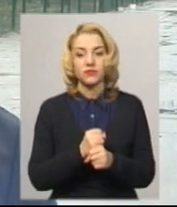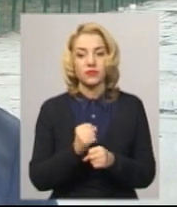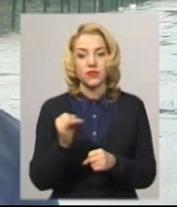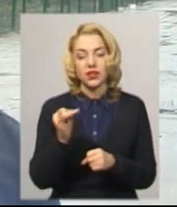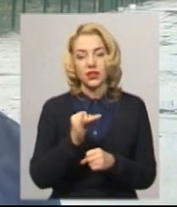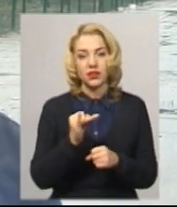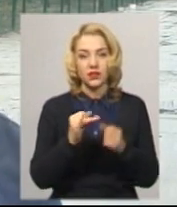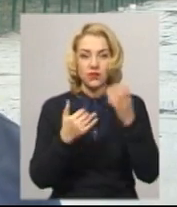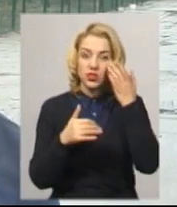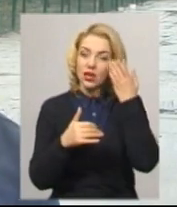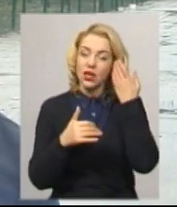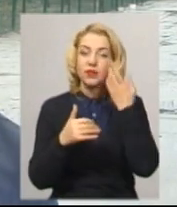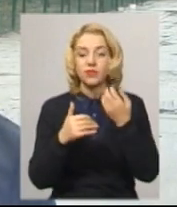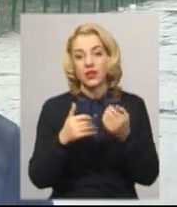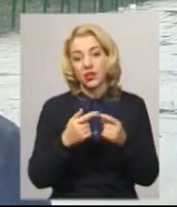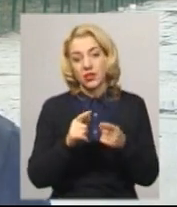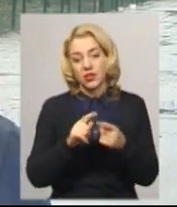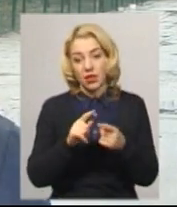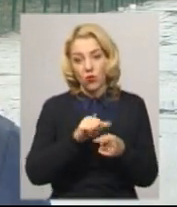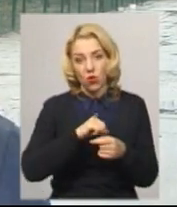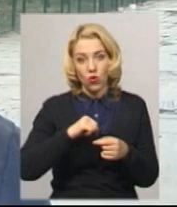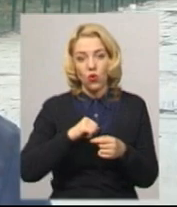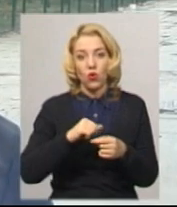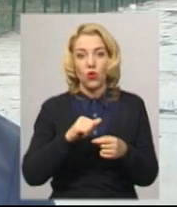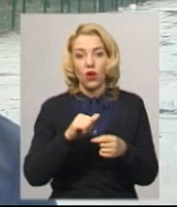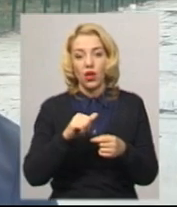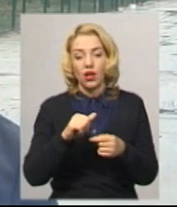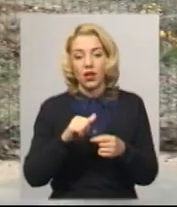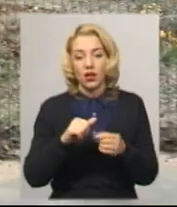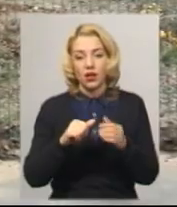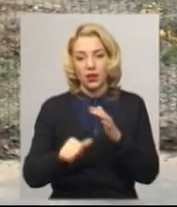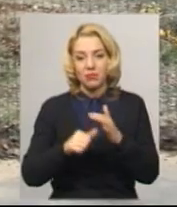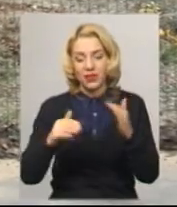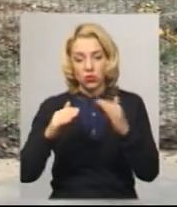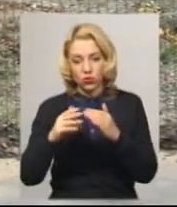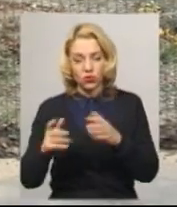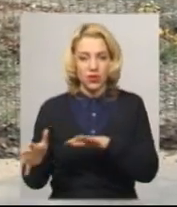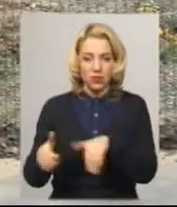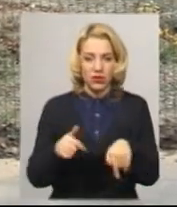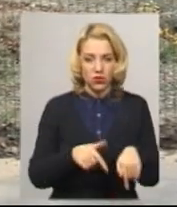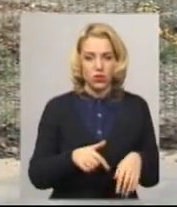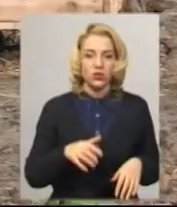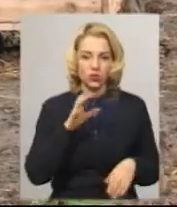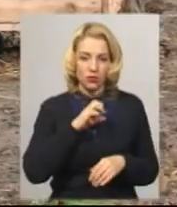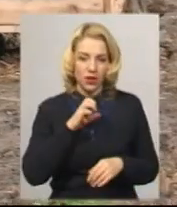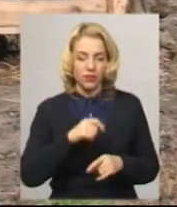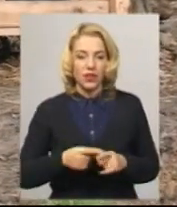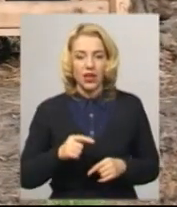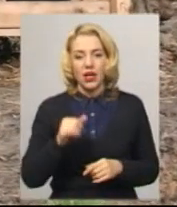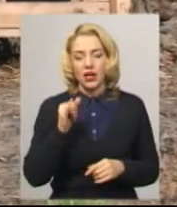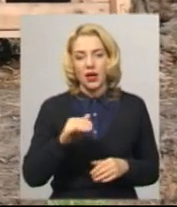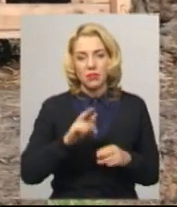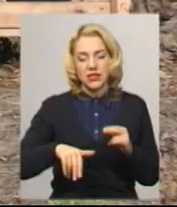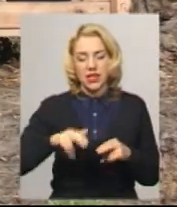вже з старого притулку собак забрати сюди. Після завершення будівництва притулку його планують передати